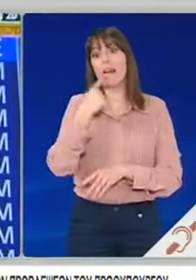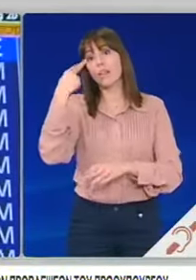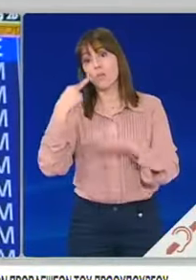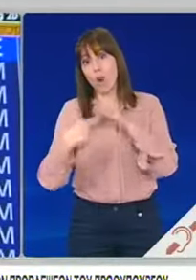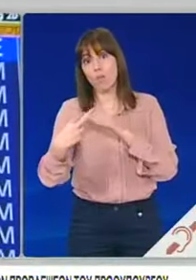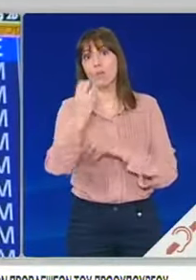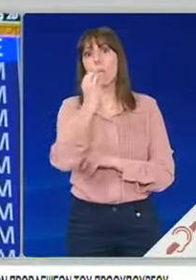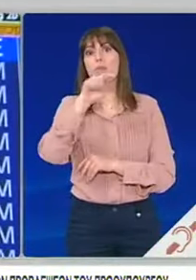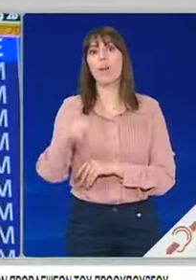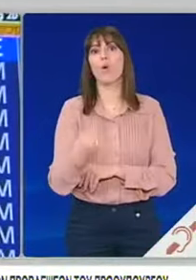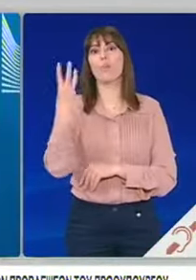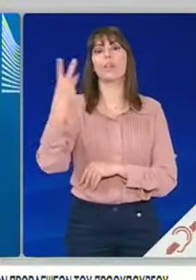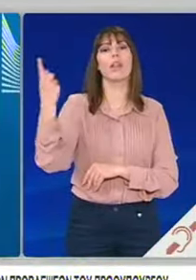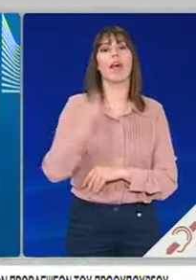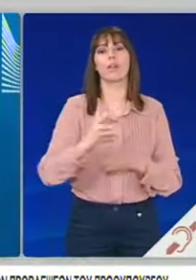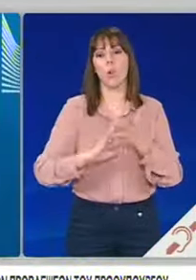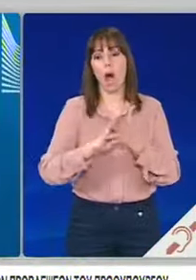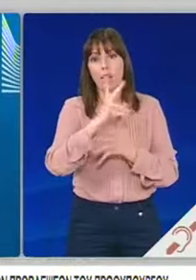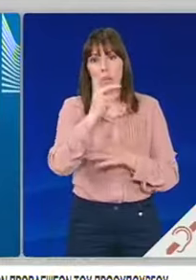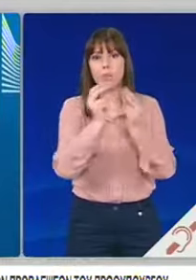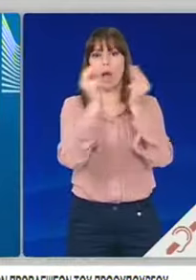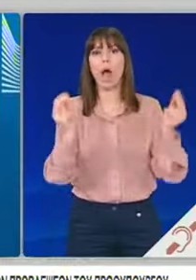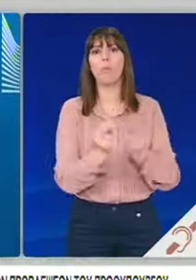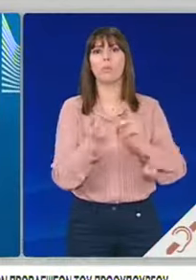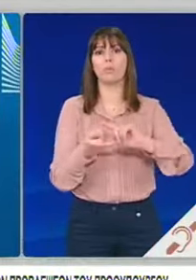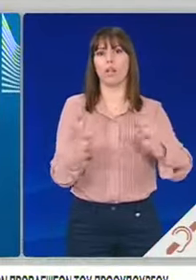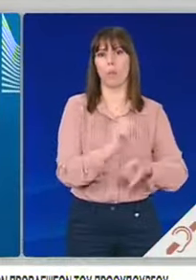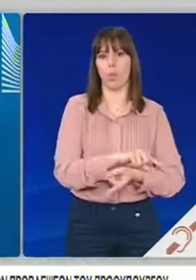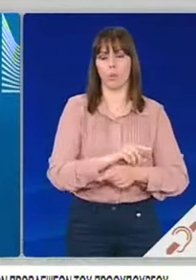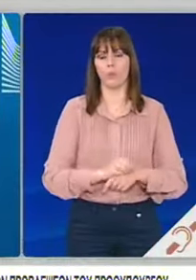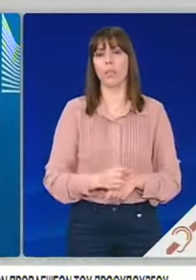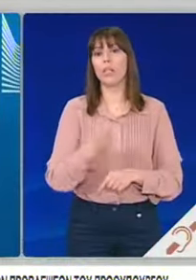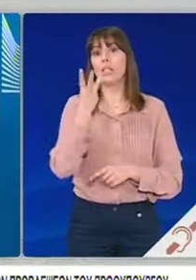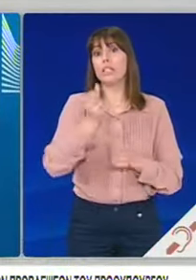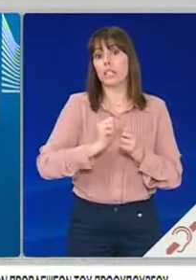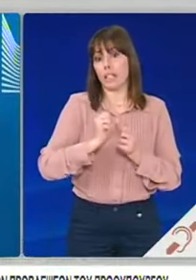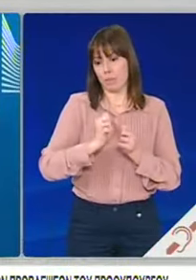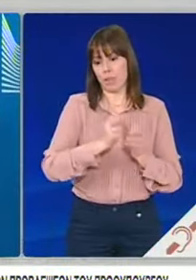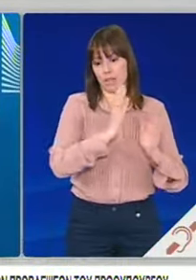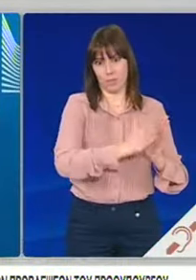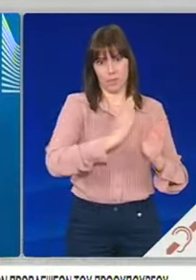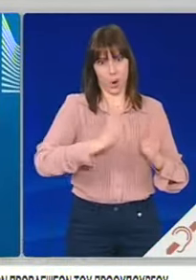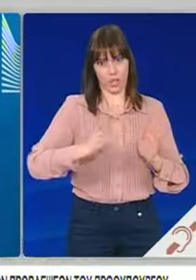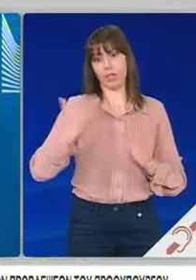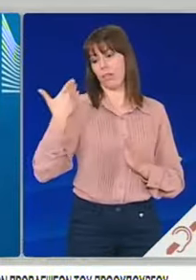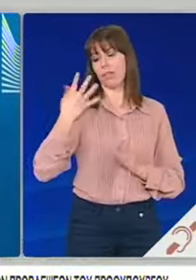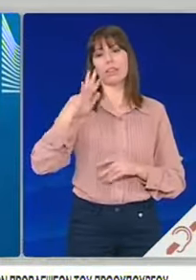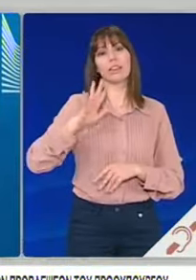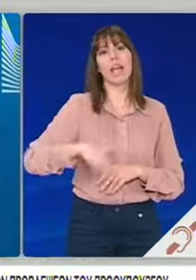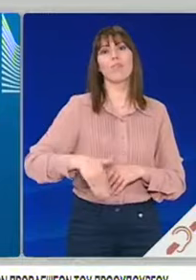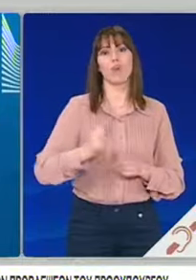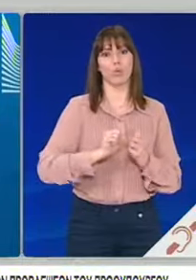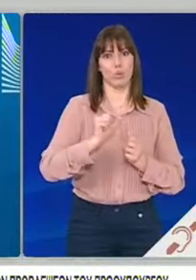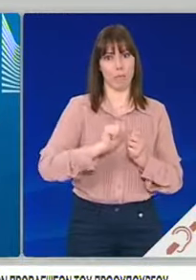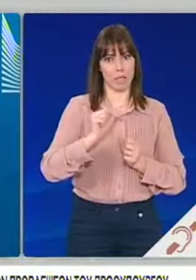% που είχε εκτιμηθεί αρχικά. Σε τριμηνιαία βάση καταγράφηκε ύφεση 1,4% στο 4ο